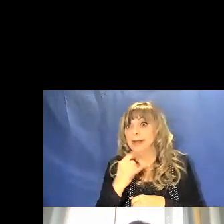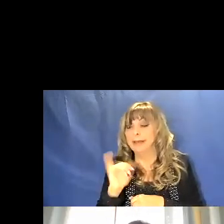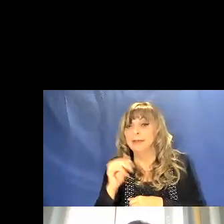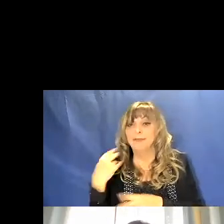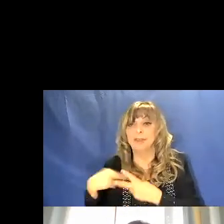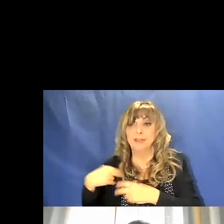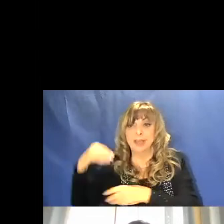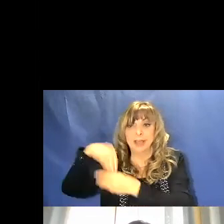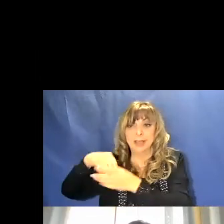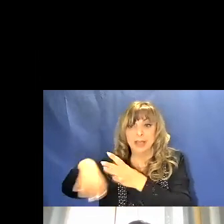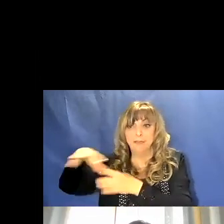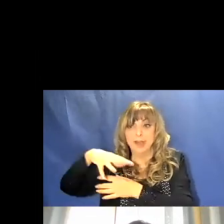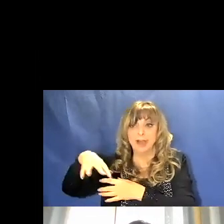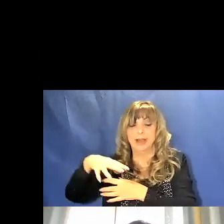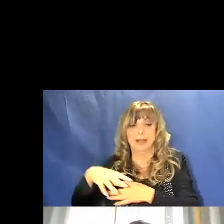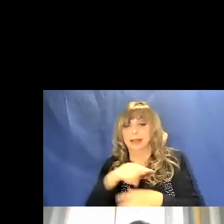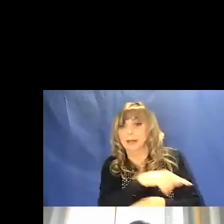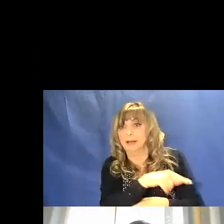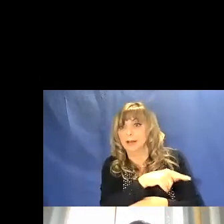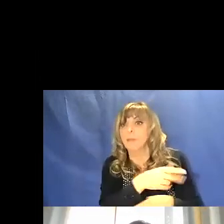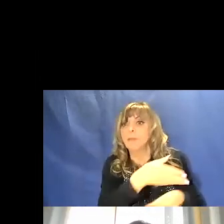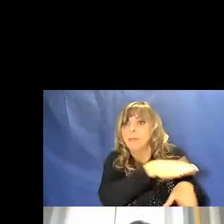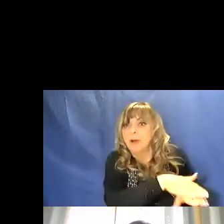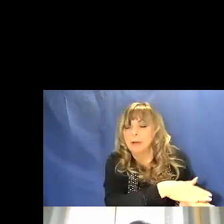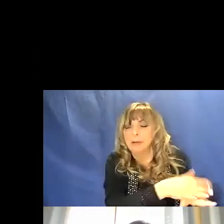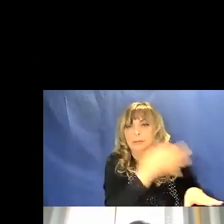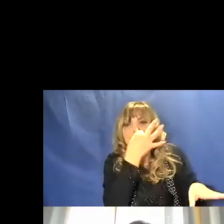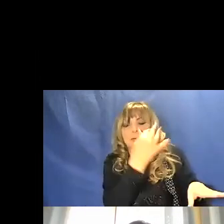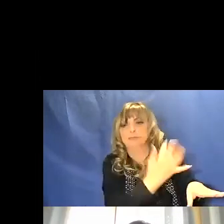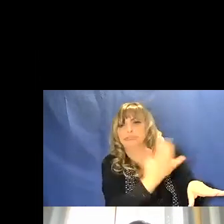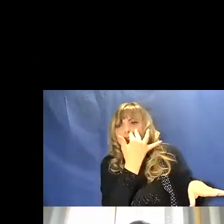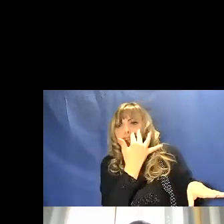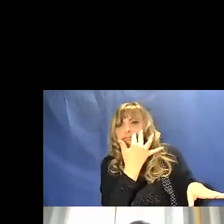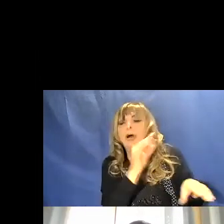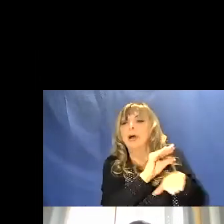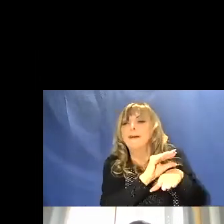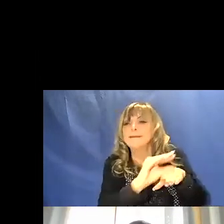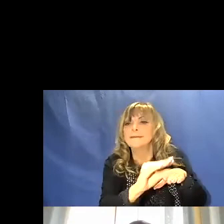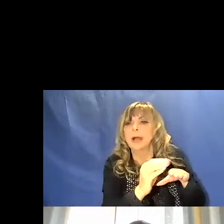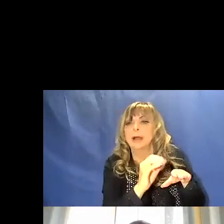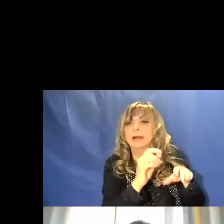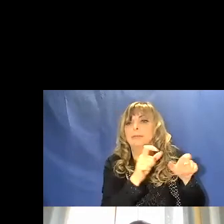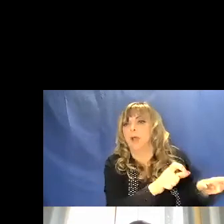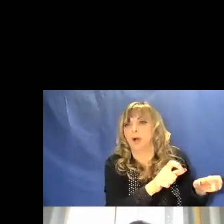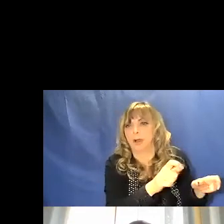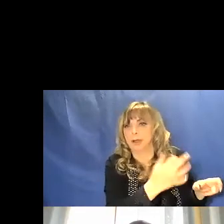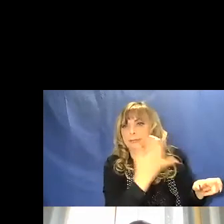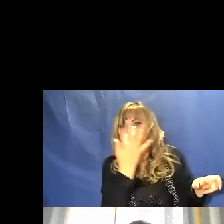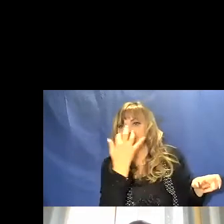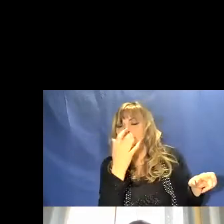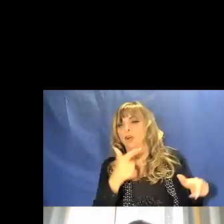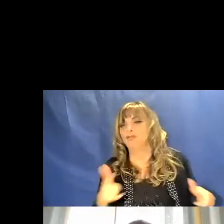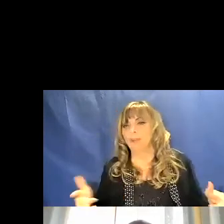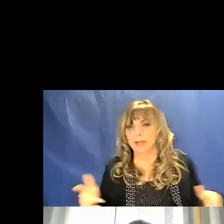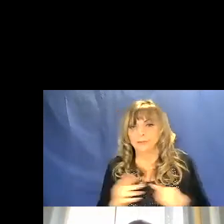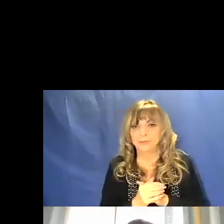impediva la circolazione dei cattivi odori ma sicuramente questa materiale ha assunto